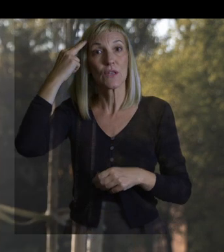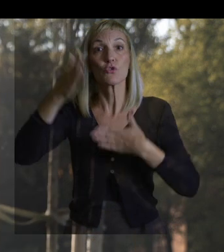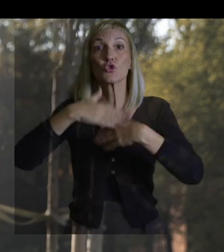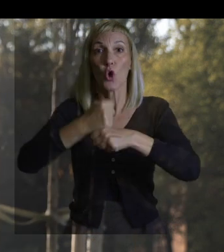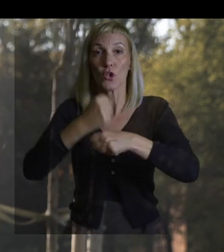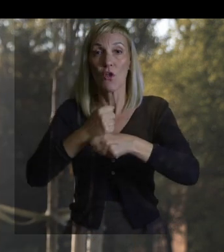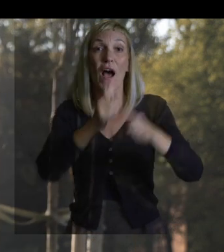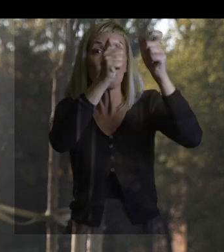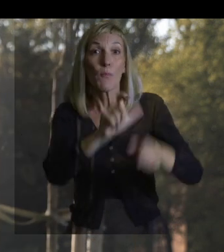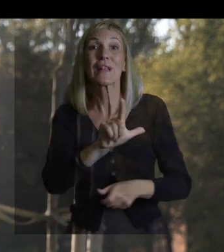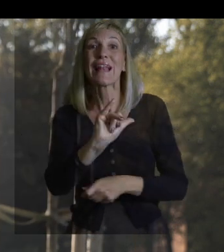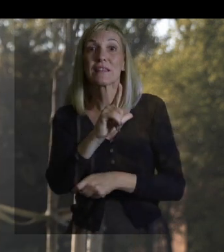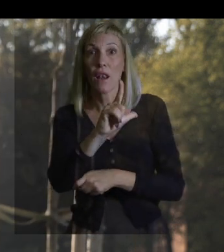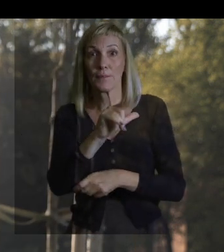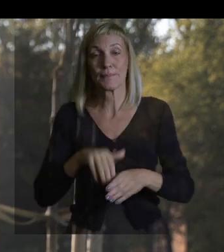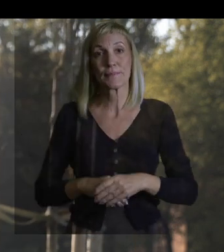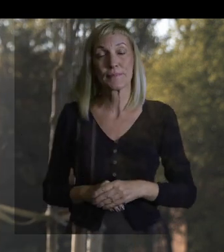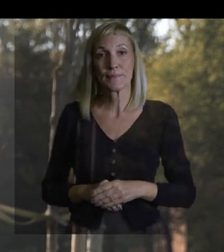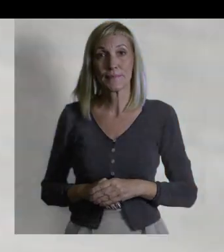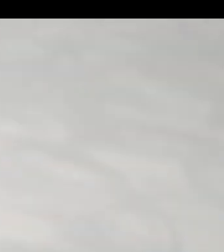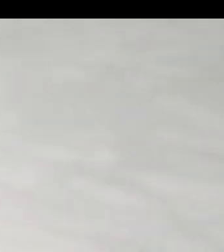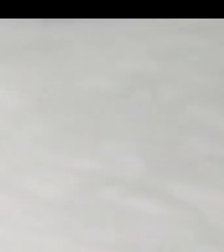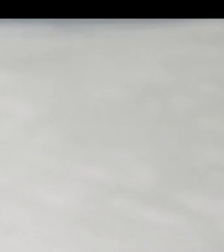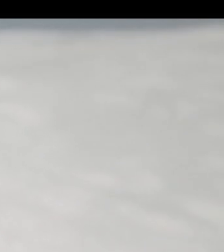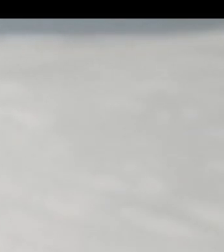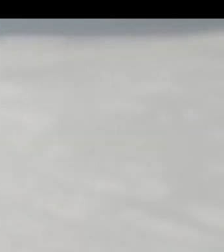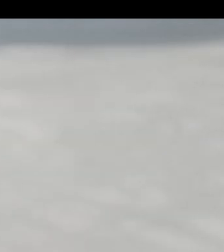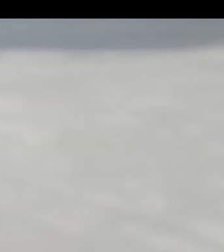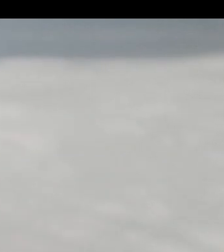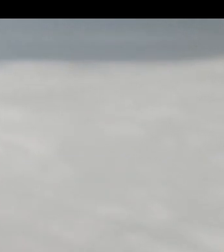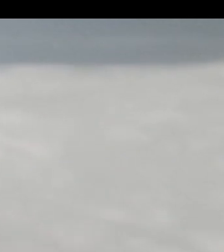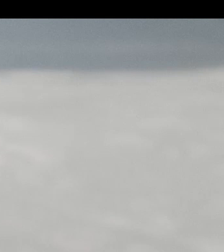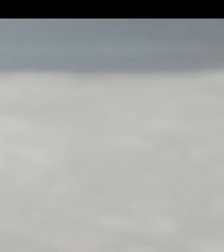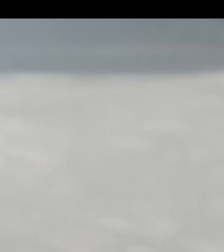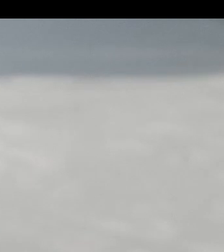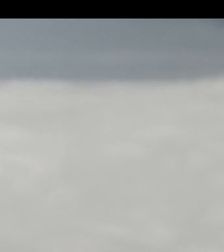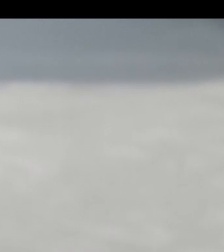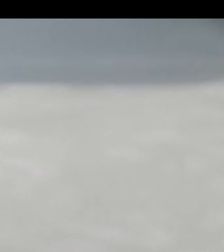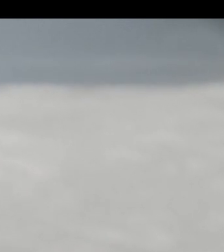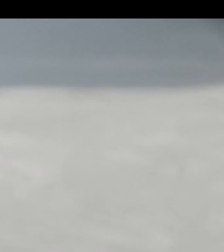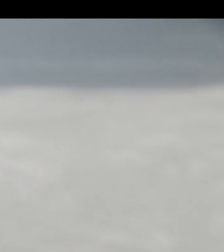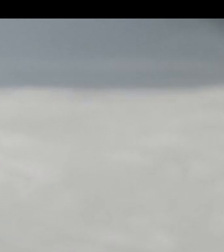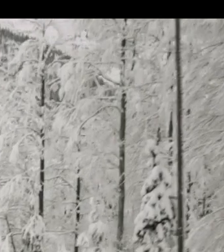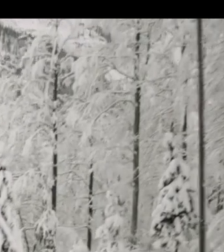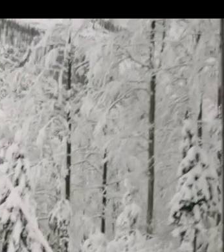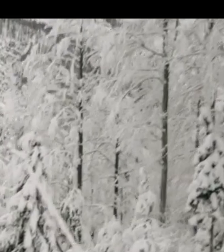večja prepoznavnost sodelovanja z Lidlom. Nič mi ne manjka. razme še več v popolnih zavoja.